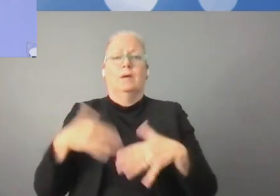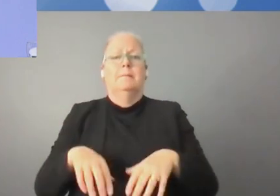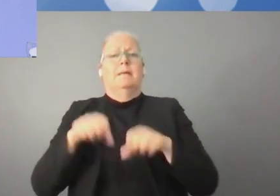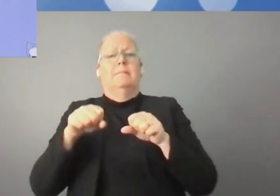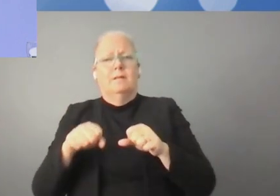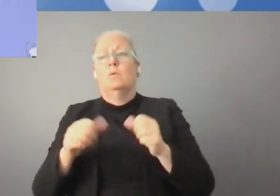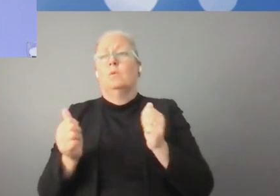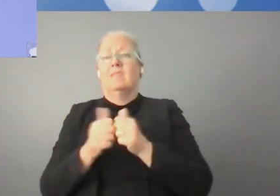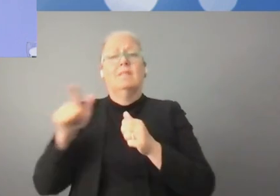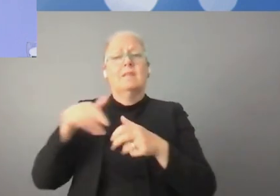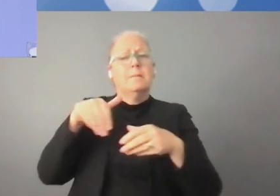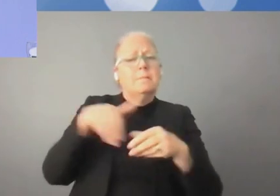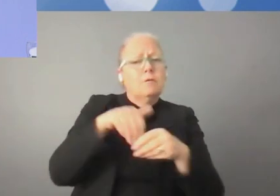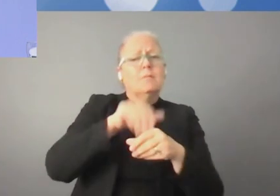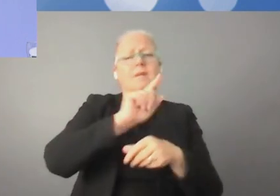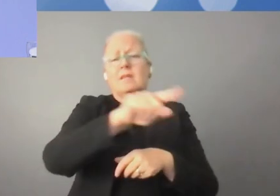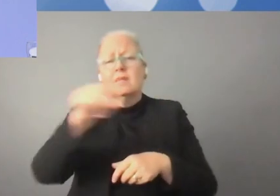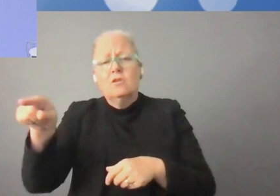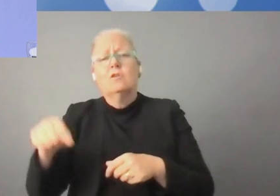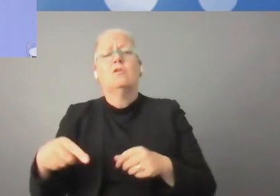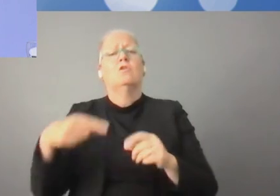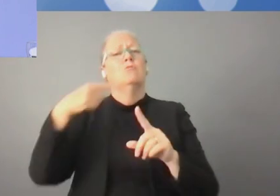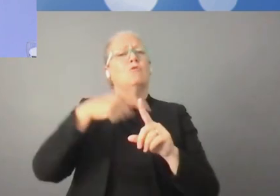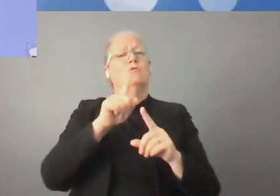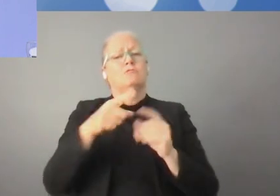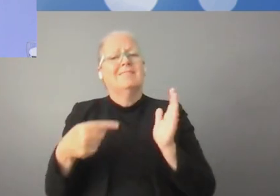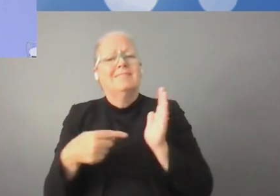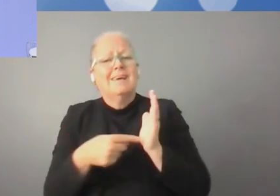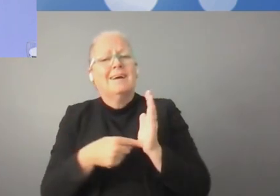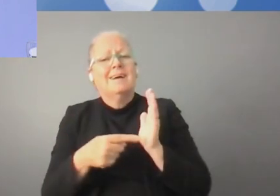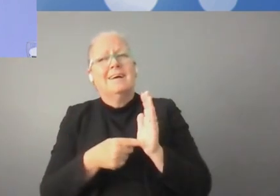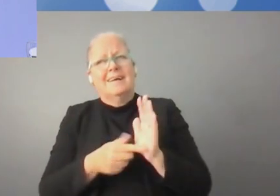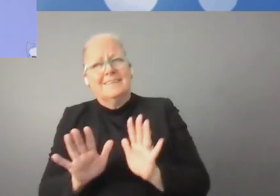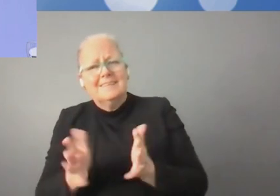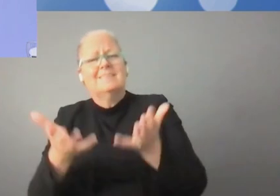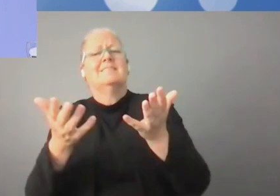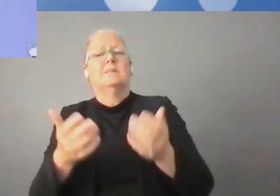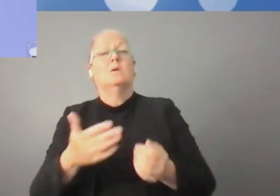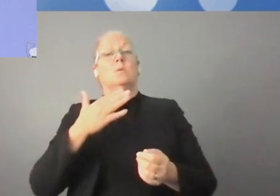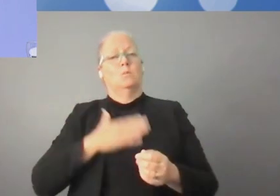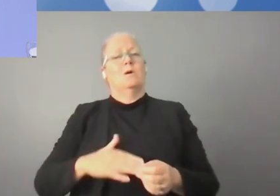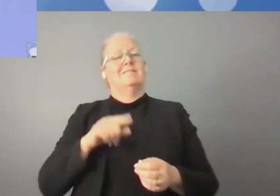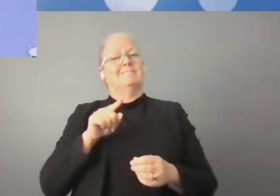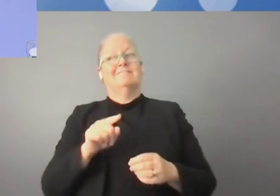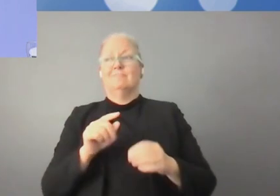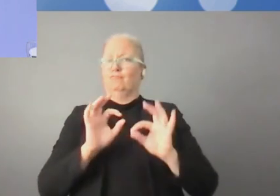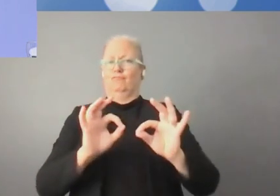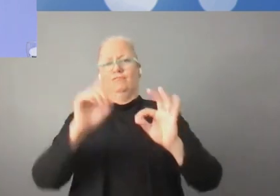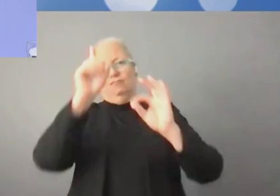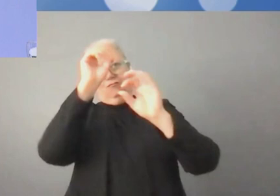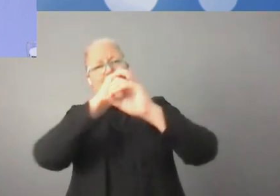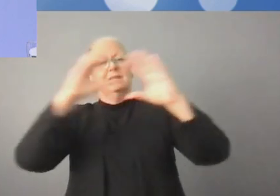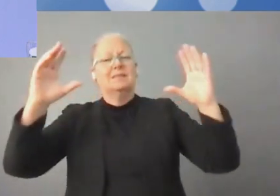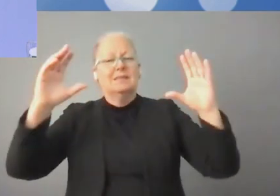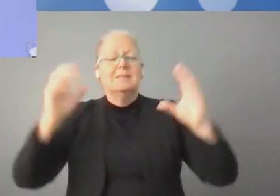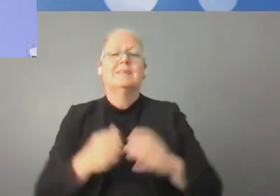numérique. Comme vous le savez, la coopération sera multilatérale et permettra de mettre